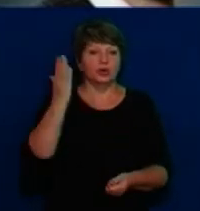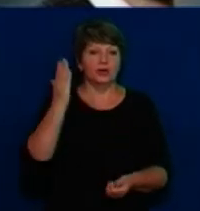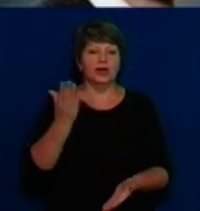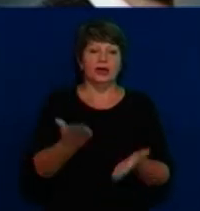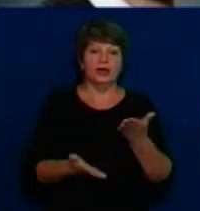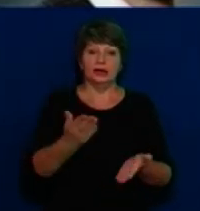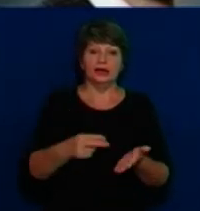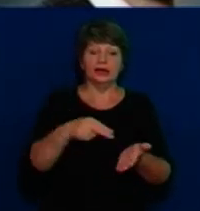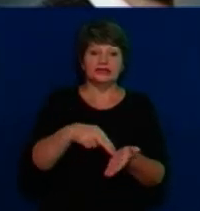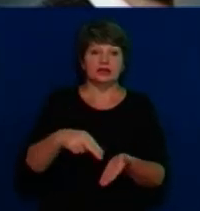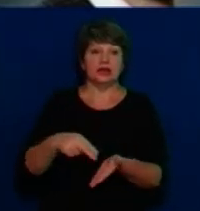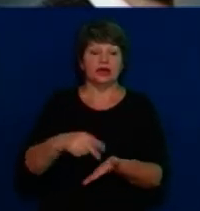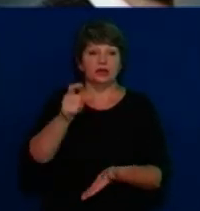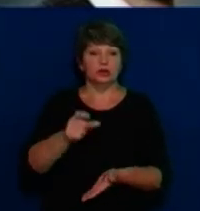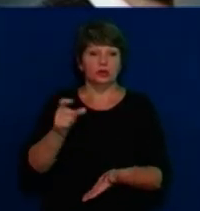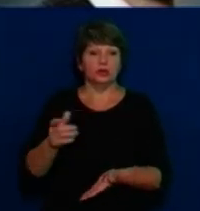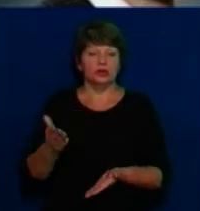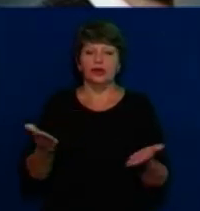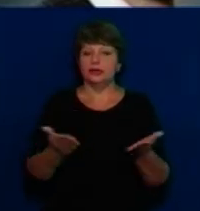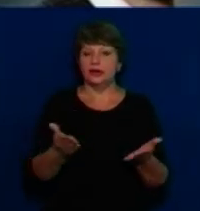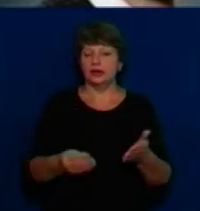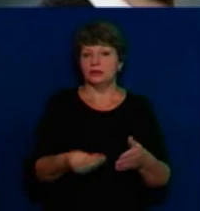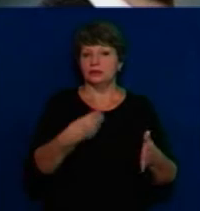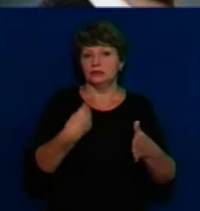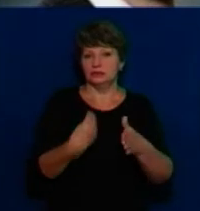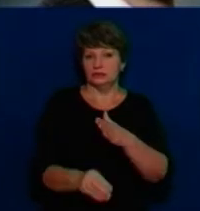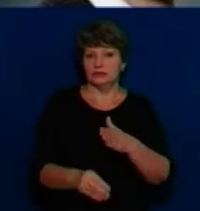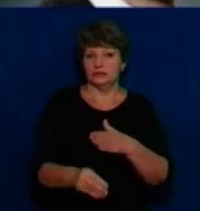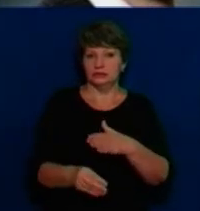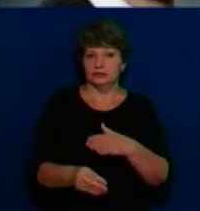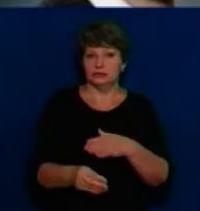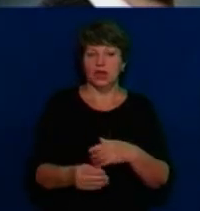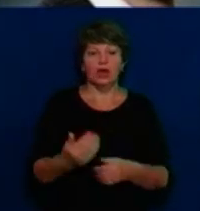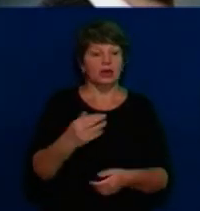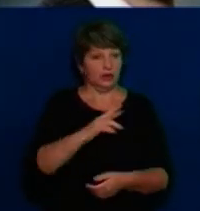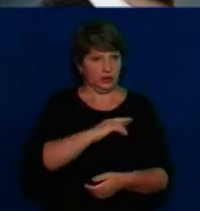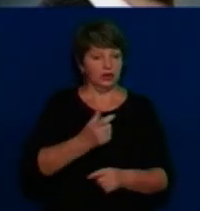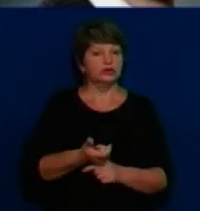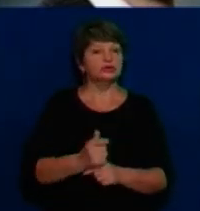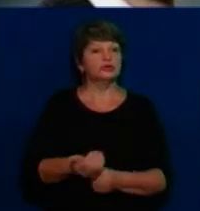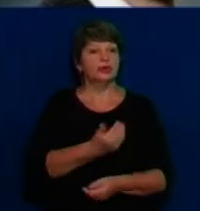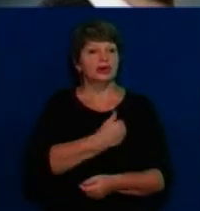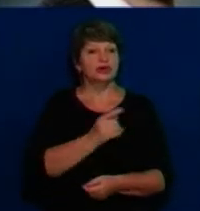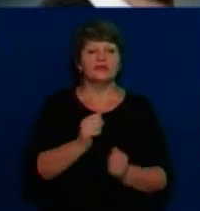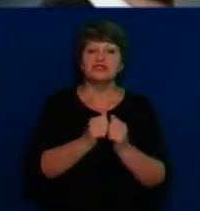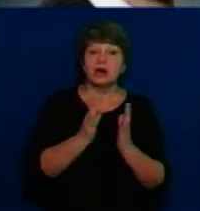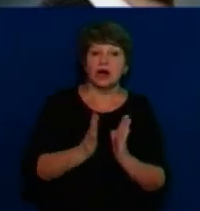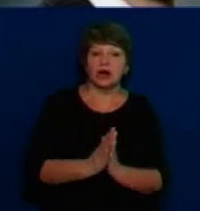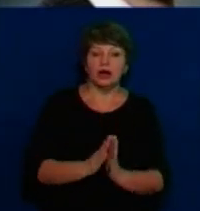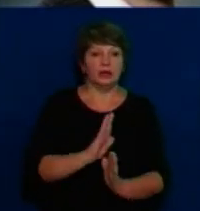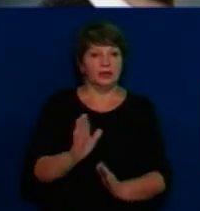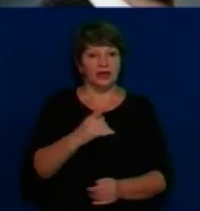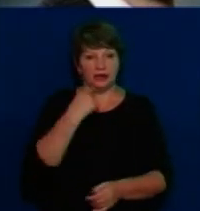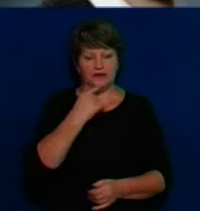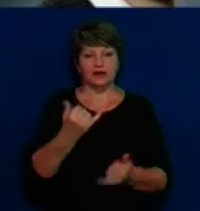ці нещасні люди, яких, вибачте мене, за жаргон нагинають. Я дуже б хотів, щоб ми взагалі не говорили про